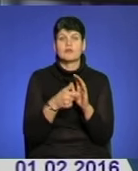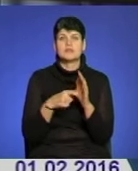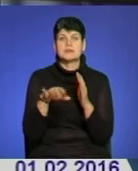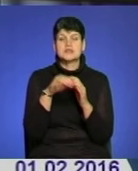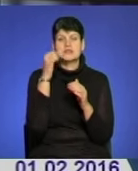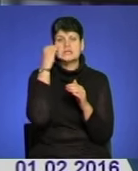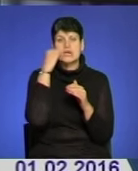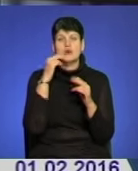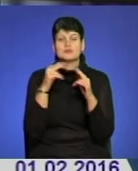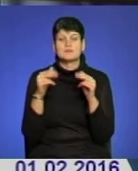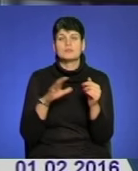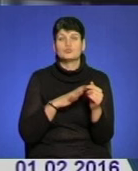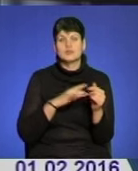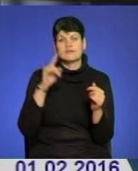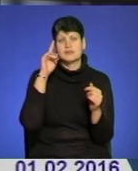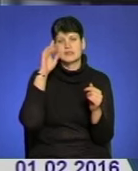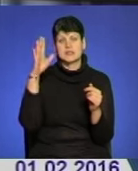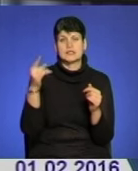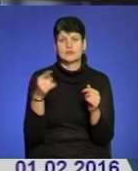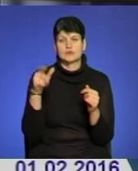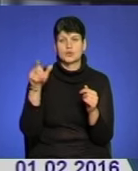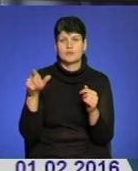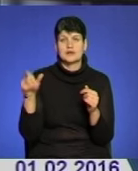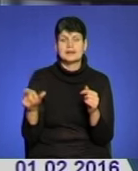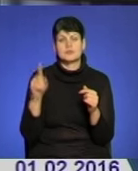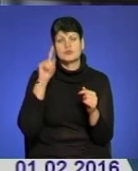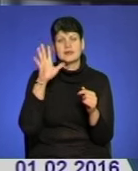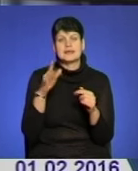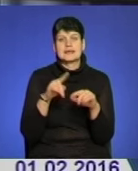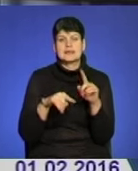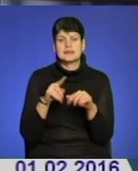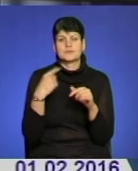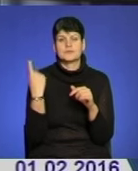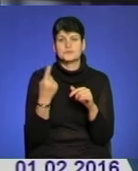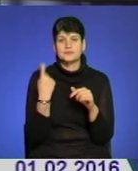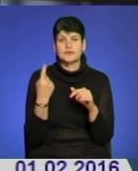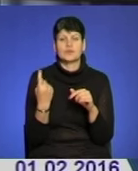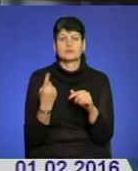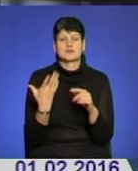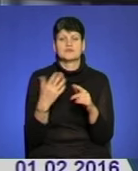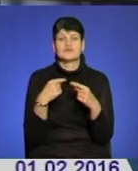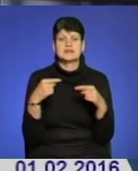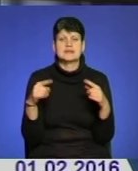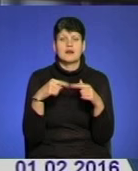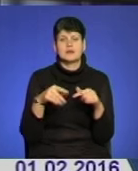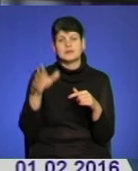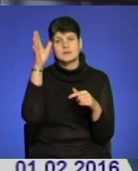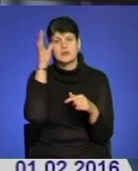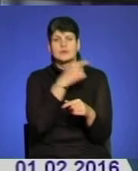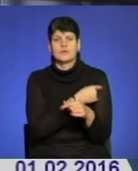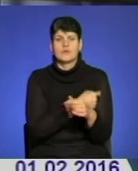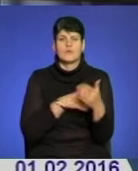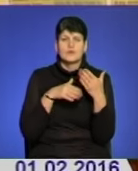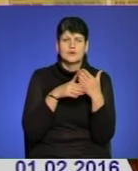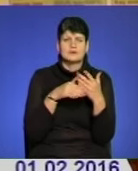стали видатні тернополяни, які прославили рідний край у різних галузях – митці, письменники, артисти, медики-освітяни, волонтери та